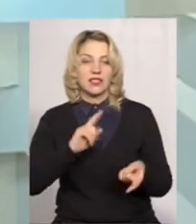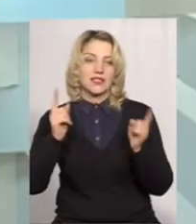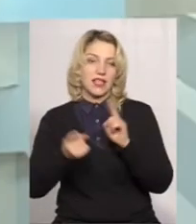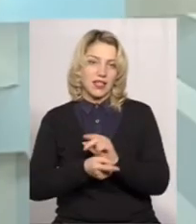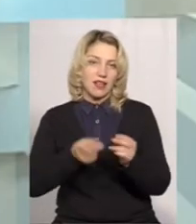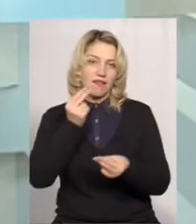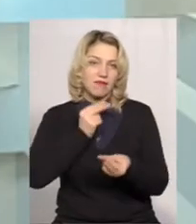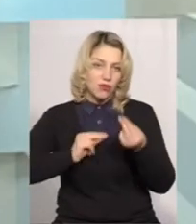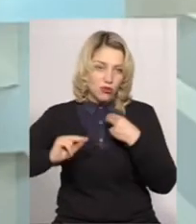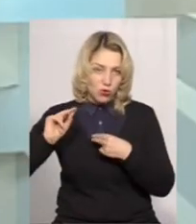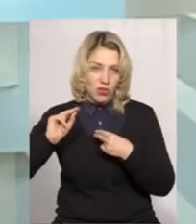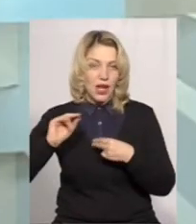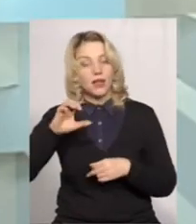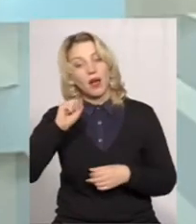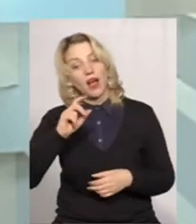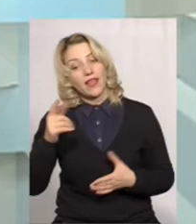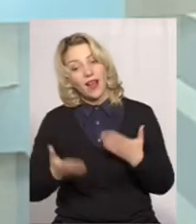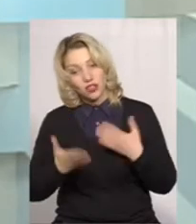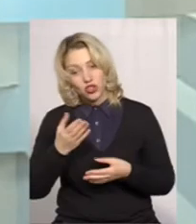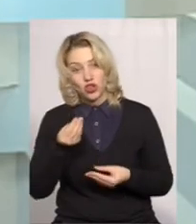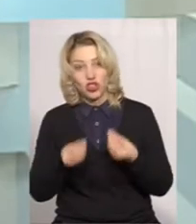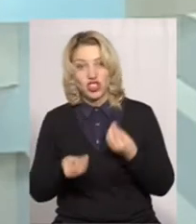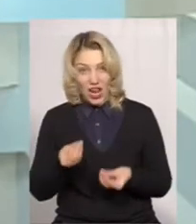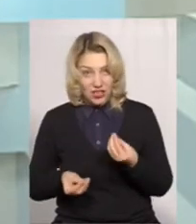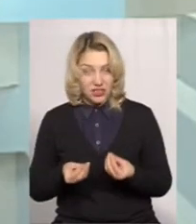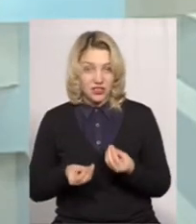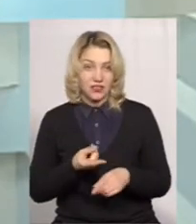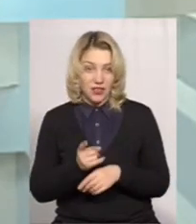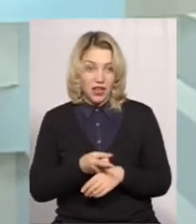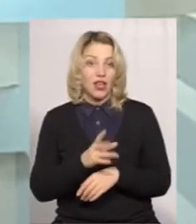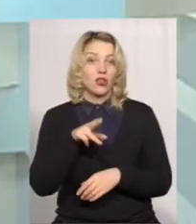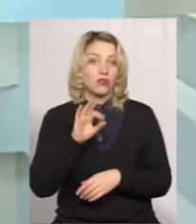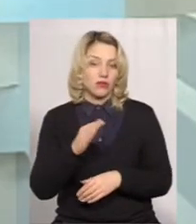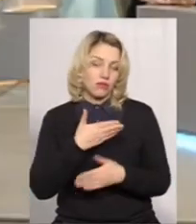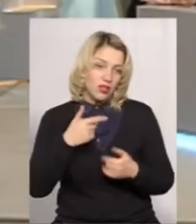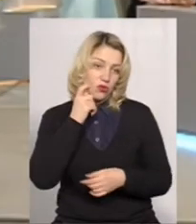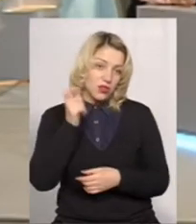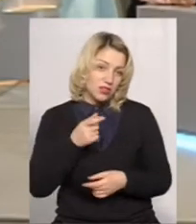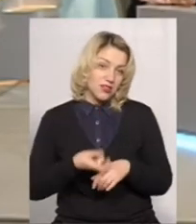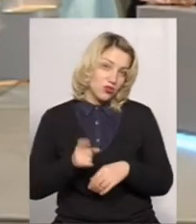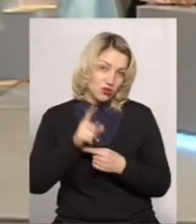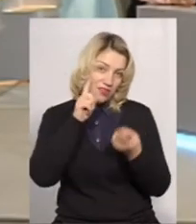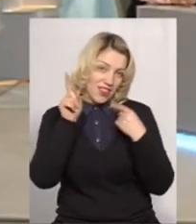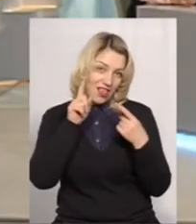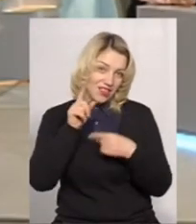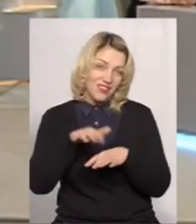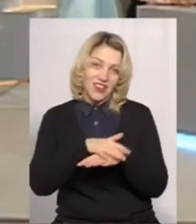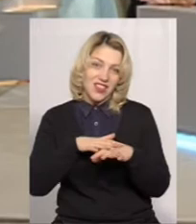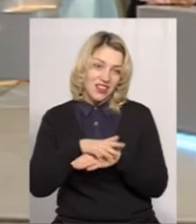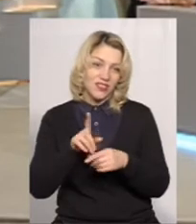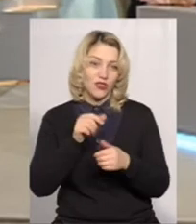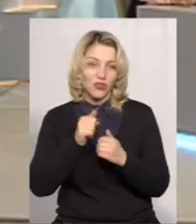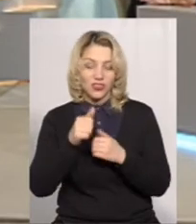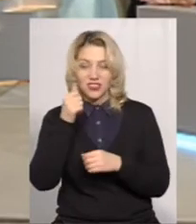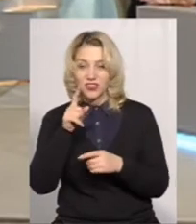досконалим. А якщо жарт, ну, ми українці, ми дуже винахідлива нація, ми так щось кожен рік